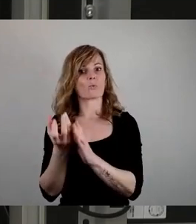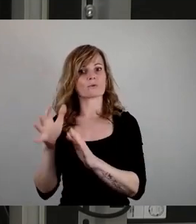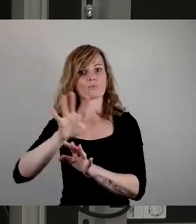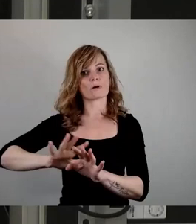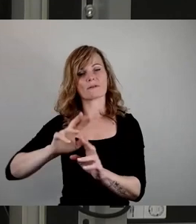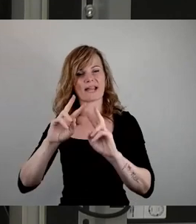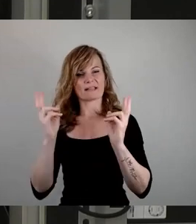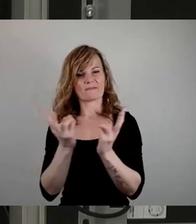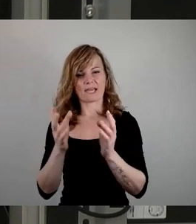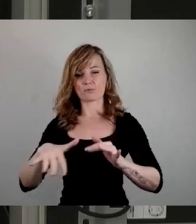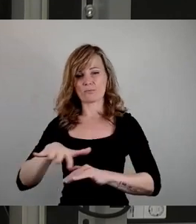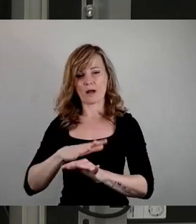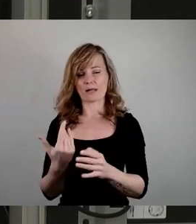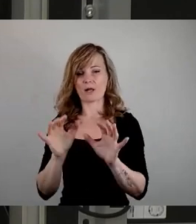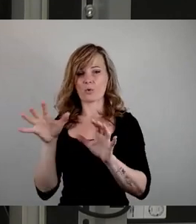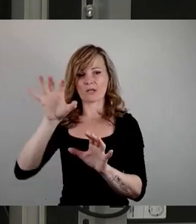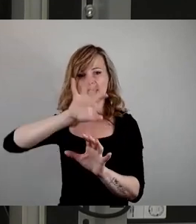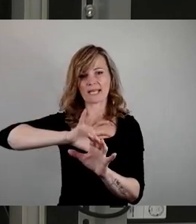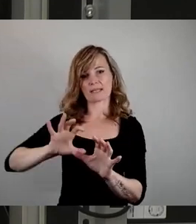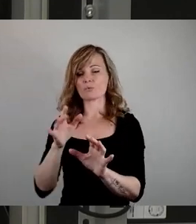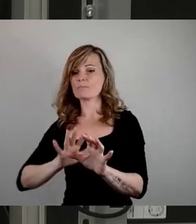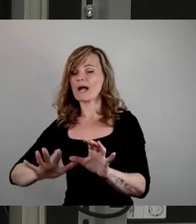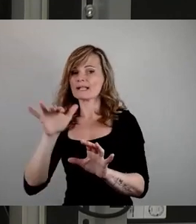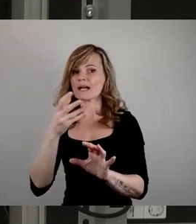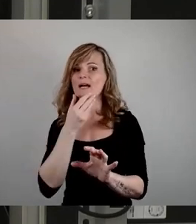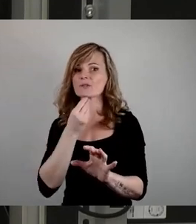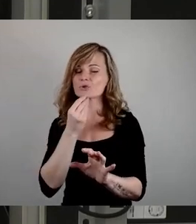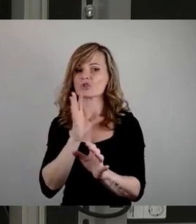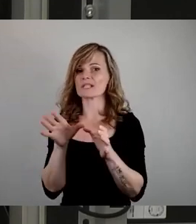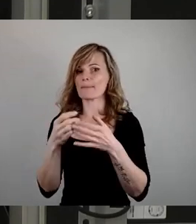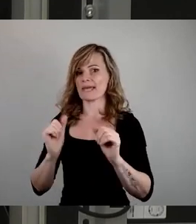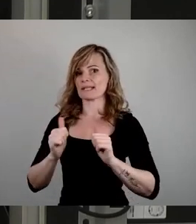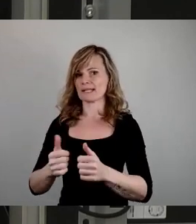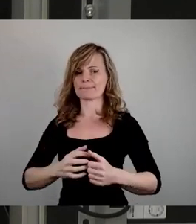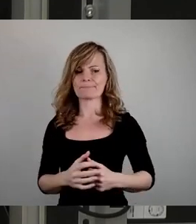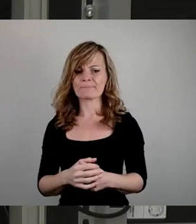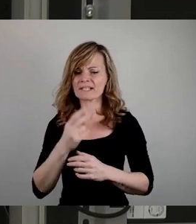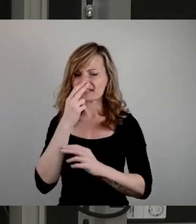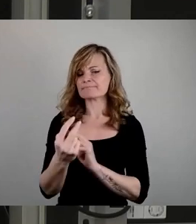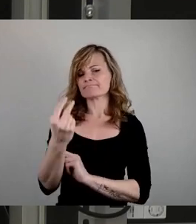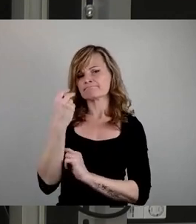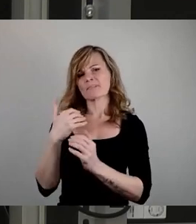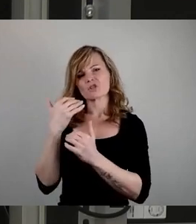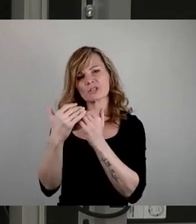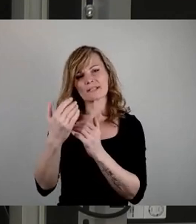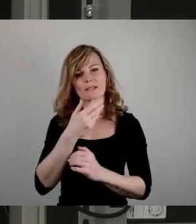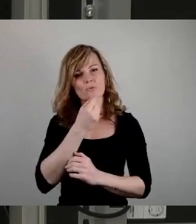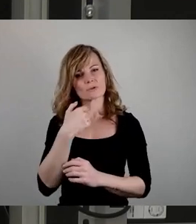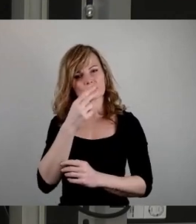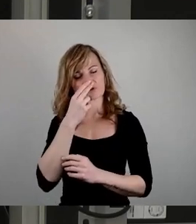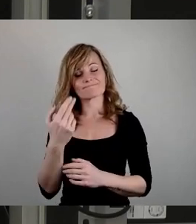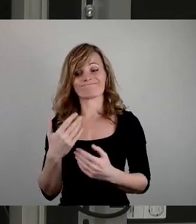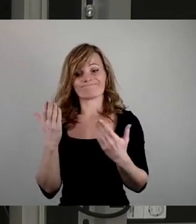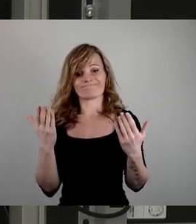Kontinenten tradiert jüdisches Gemeindeleben. Bei der Beschäftigung mit jüdischer Geschichte wird der Spagat zwischen der Darstellung